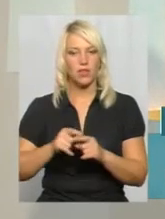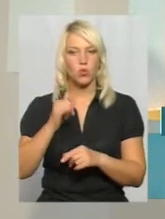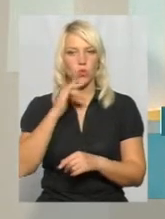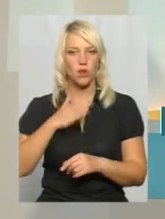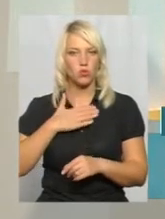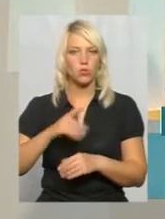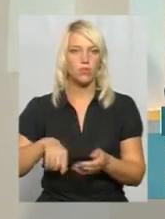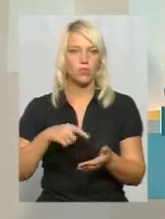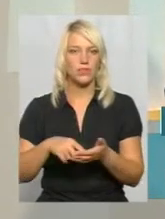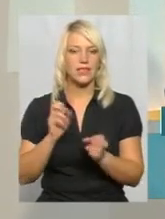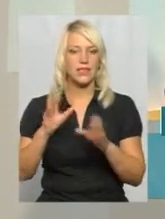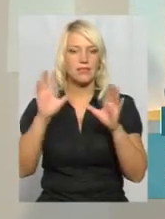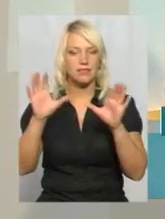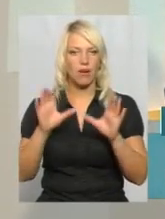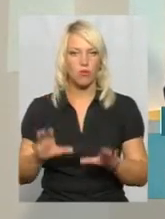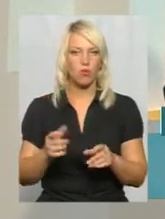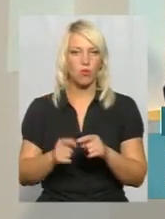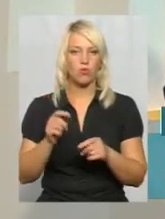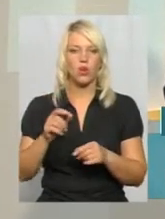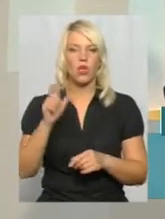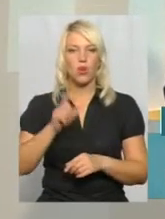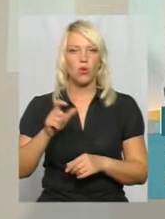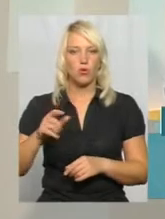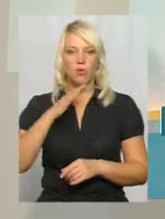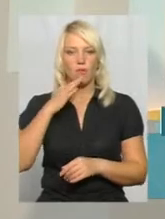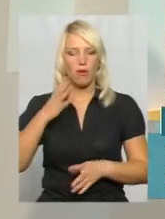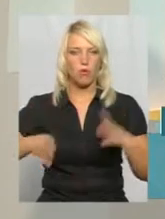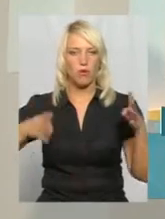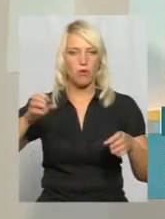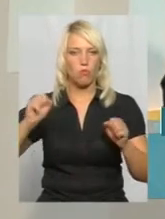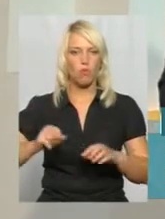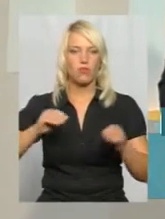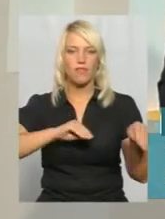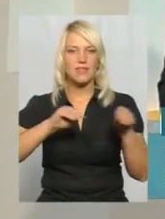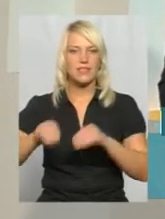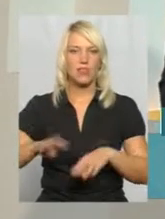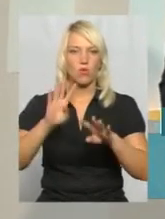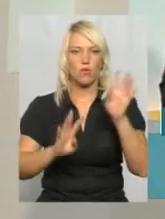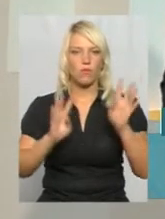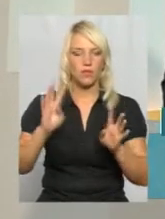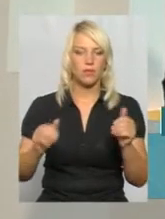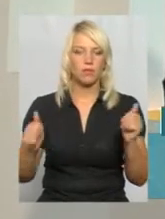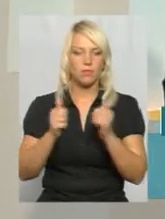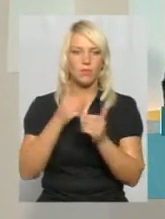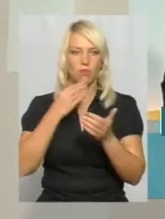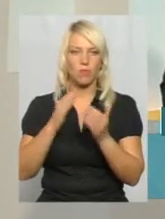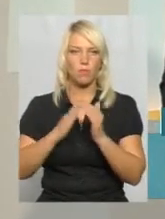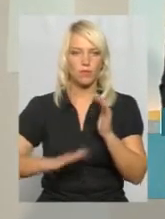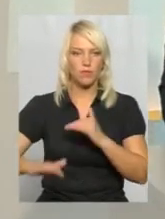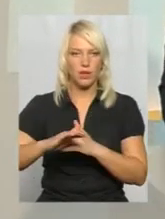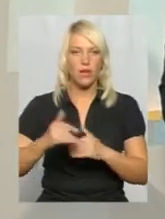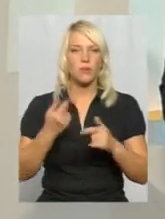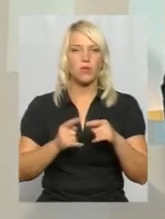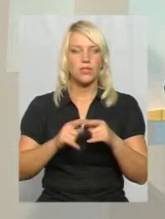законно жителі багатоповерхівок можуть встановлювати паркани навколо прибудинкових територій своїх, про це і більше сьогодні